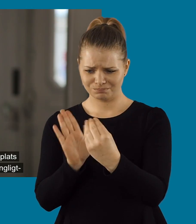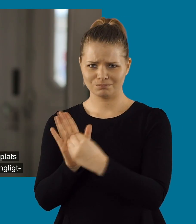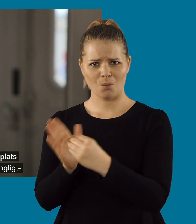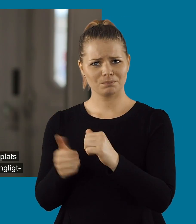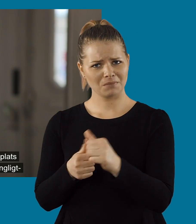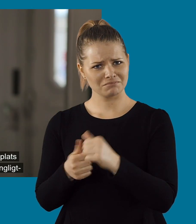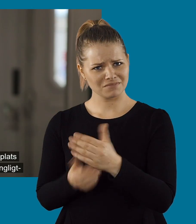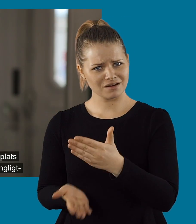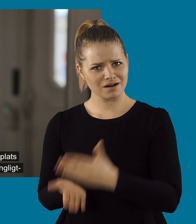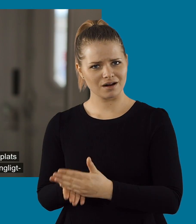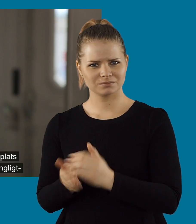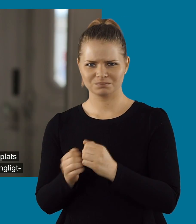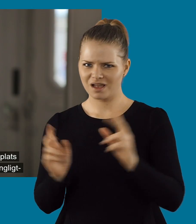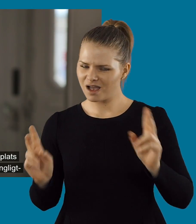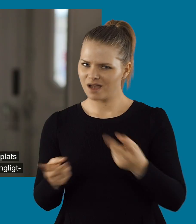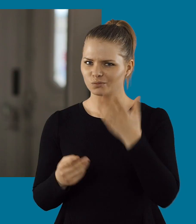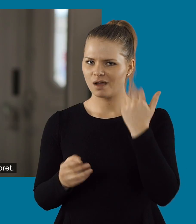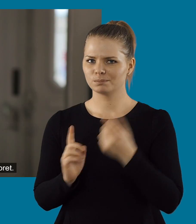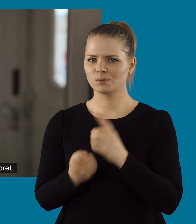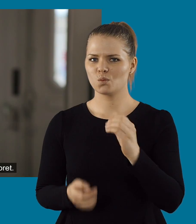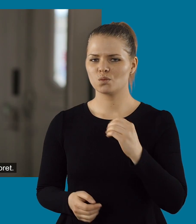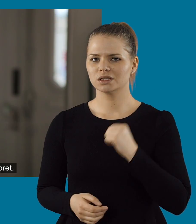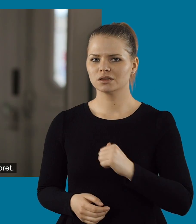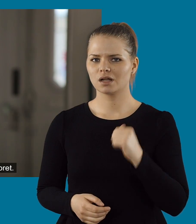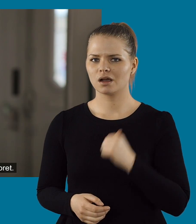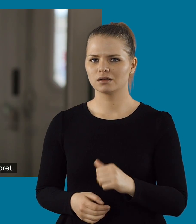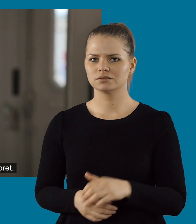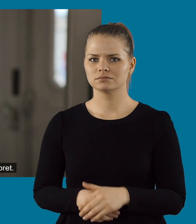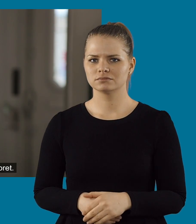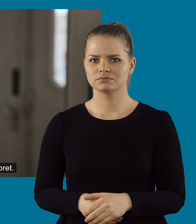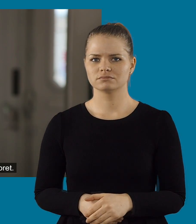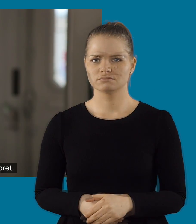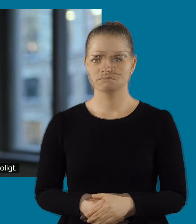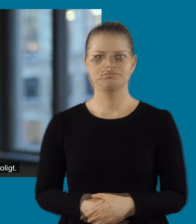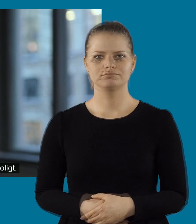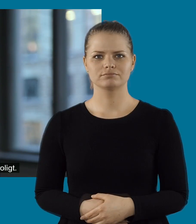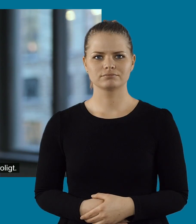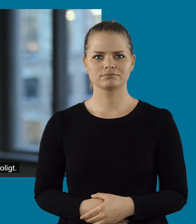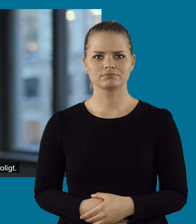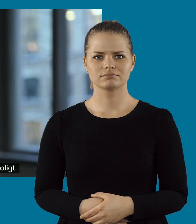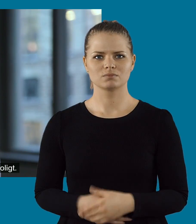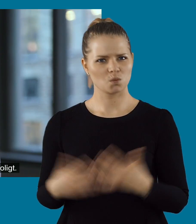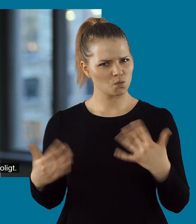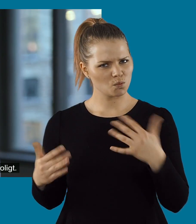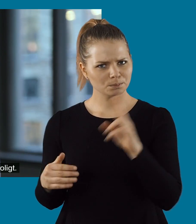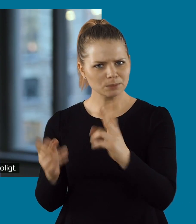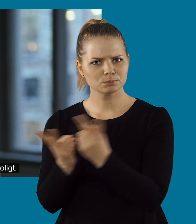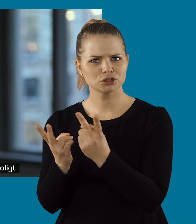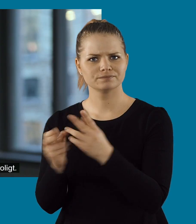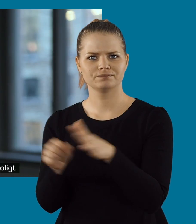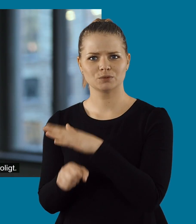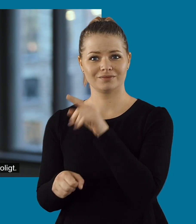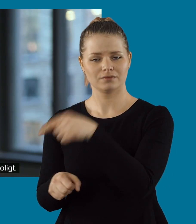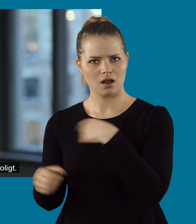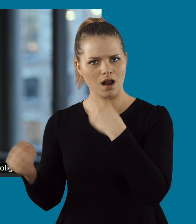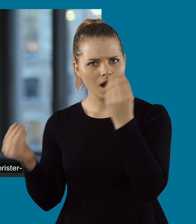en plats eller en aktivitet så kan det ändå bli otillgängligt. Även om man har gjort allting rätt på pappret. Det har varit jättebetydelsefullt.